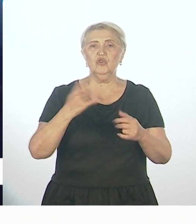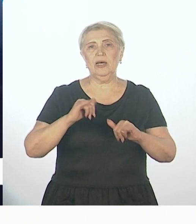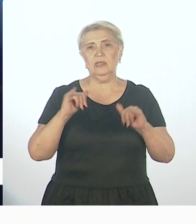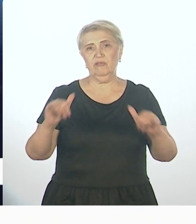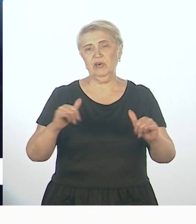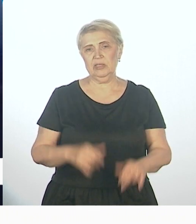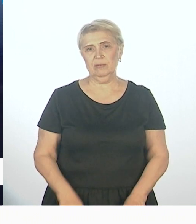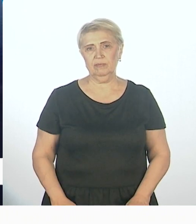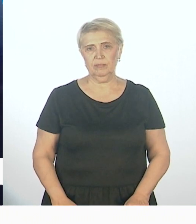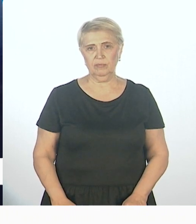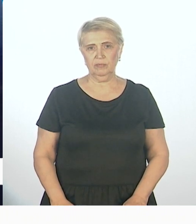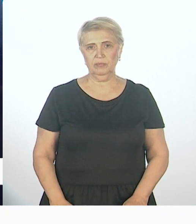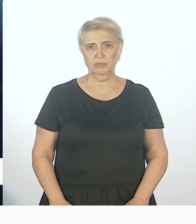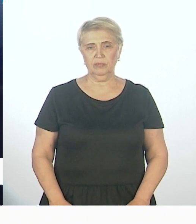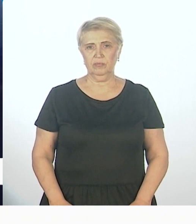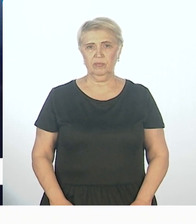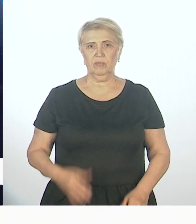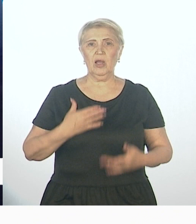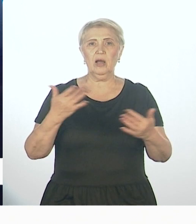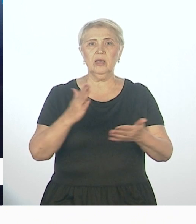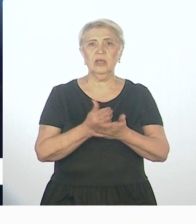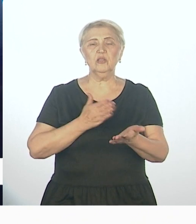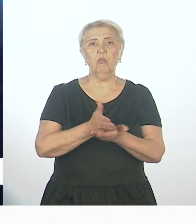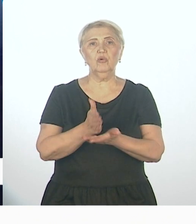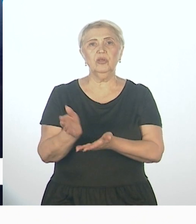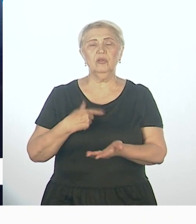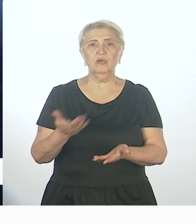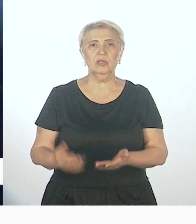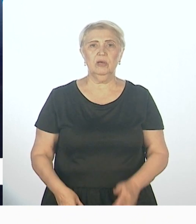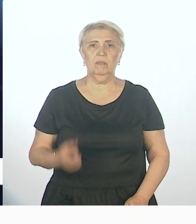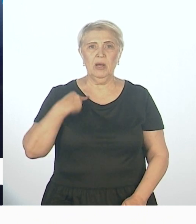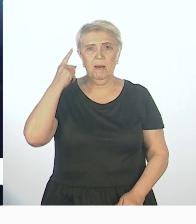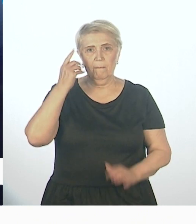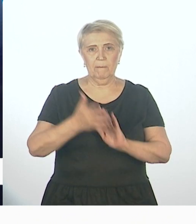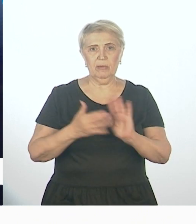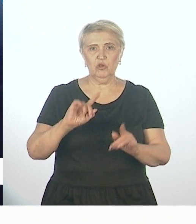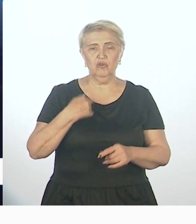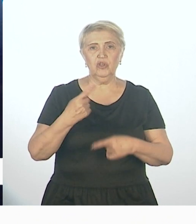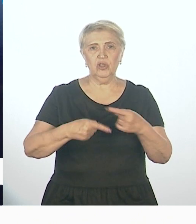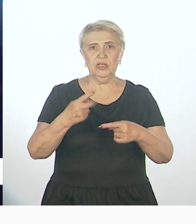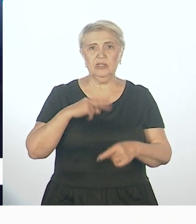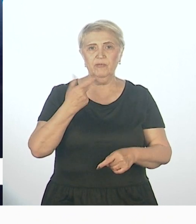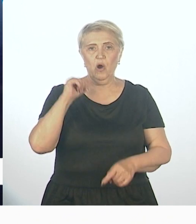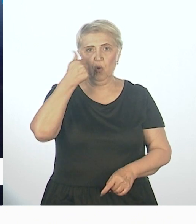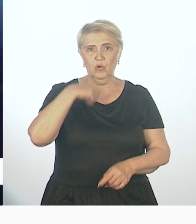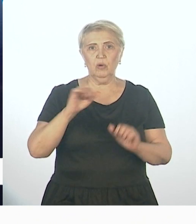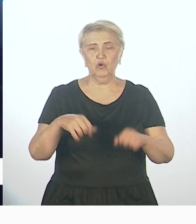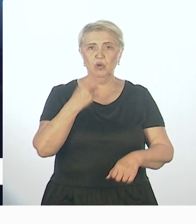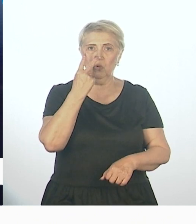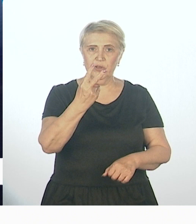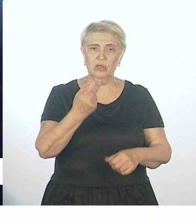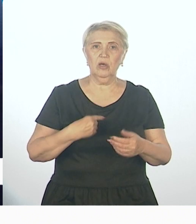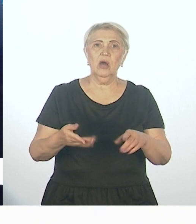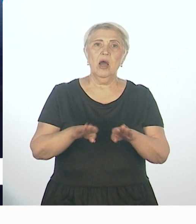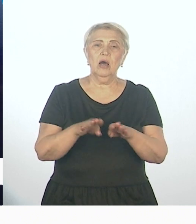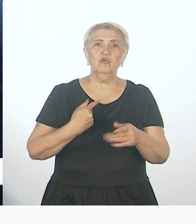Дмитрий скажет, да, по резолюции пути развития определены. И мы понимаем, что через два года мы сможем увидеть, вот наша точка роста мы здесь